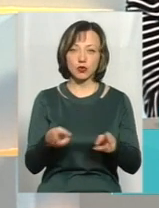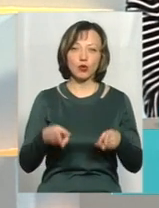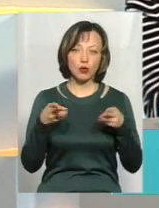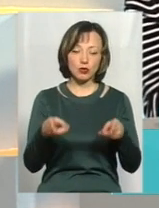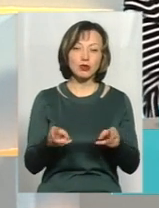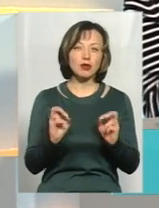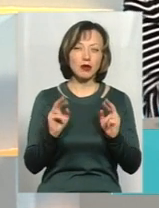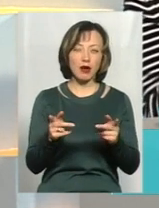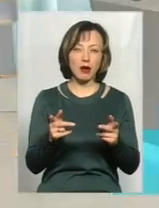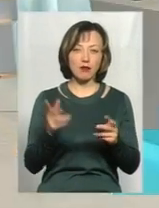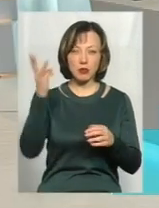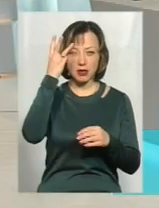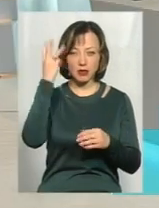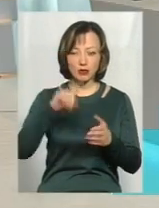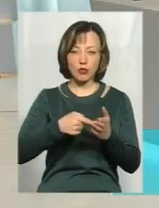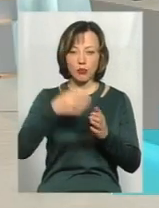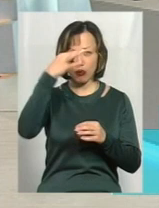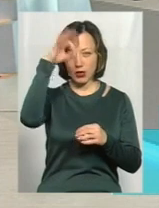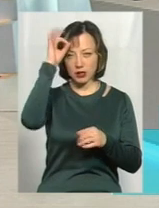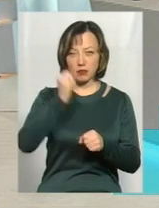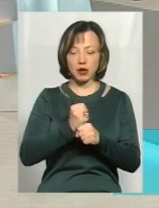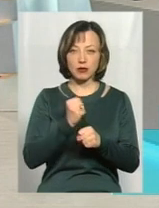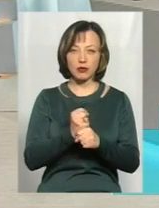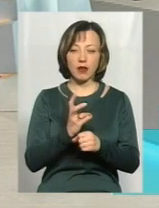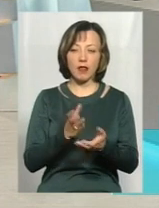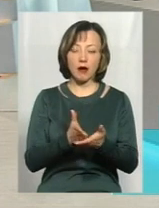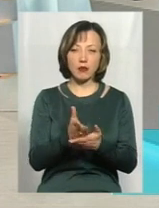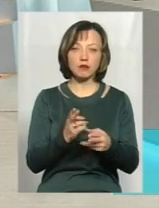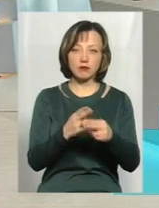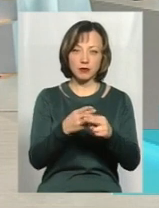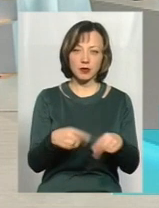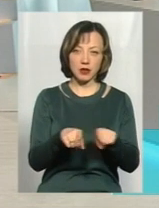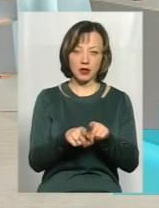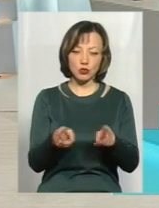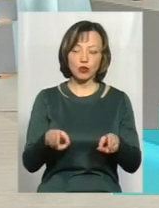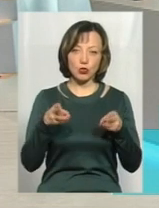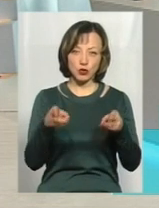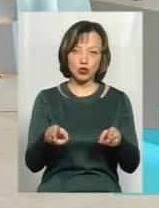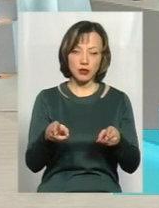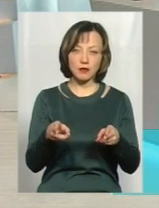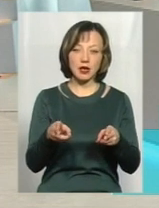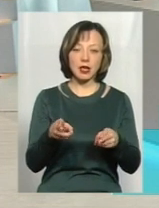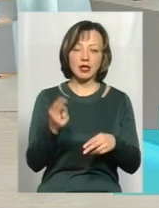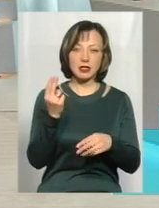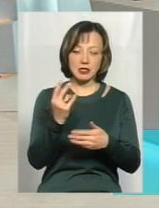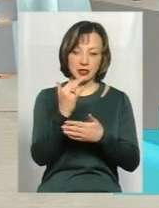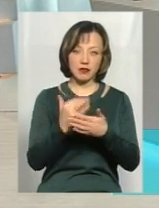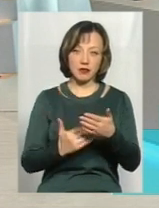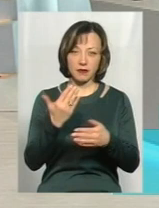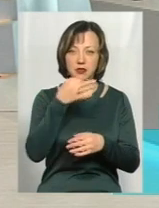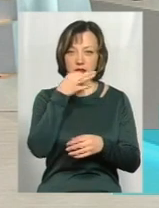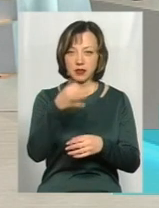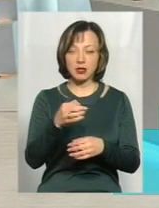От як в Хмельницькому поліція працює в напрямку попередження таких злочинів, тому що ті цифри, які ви навели,